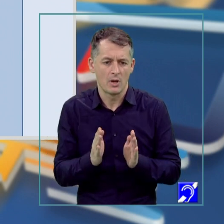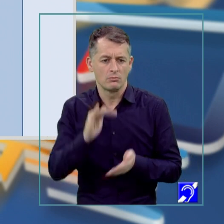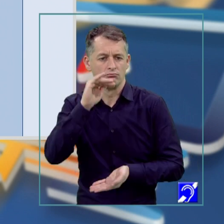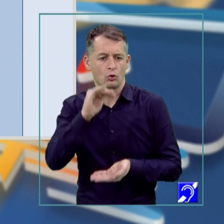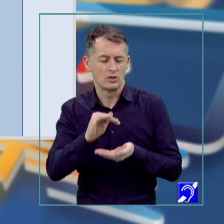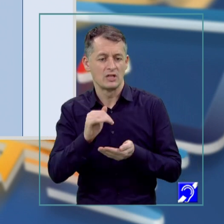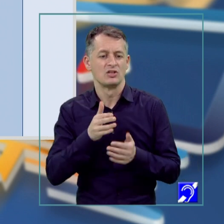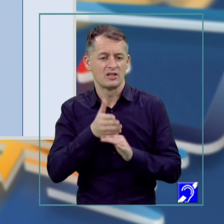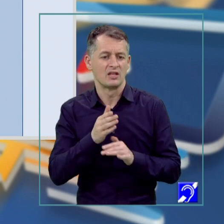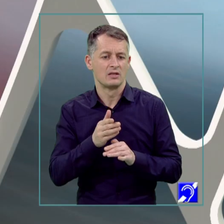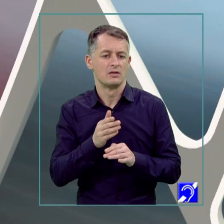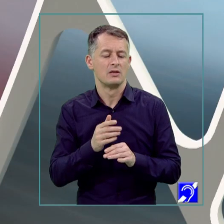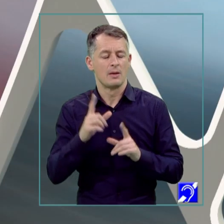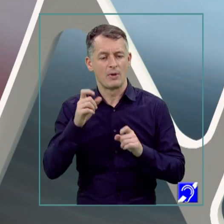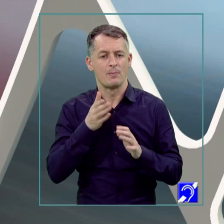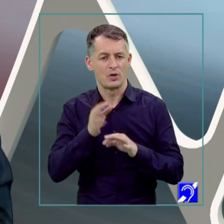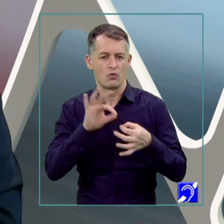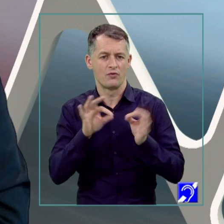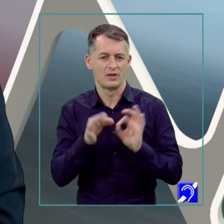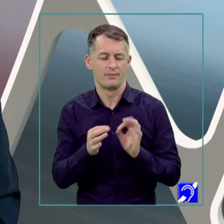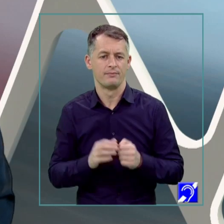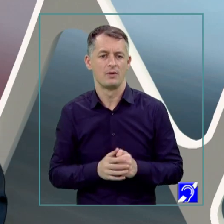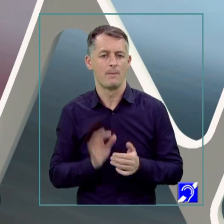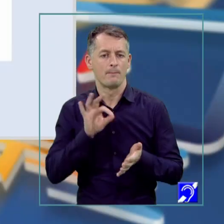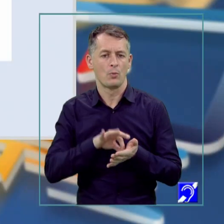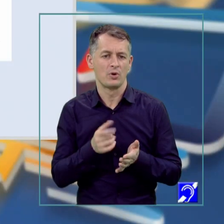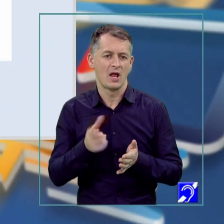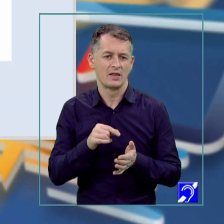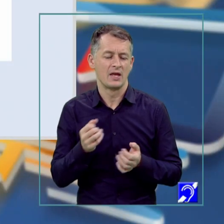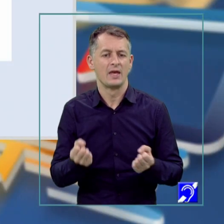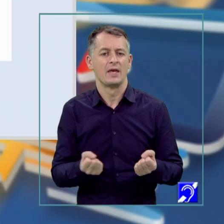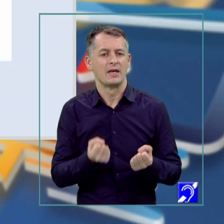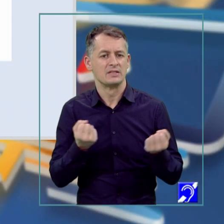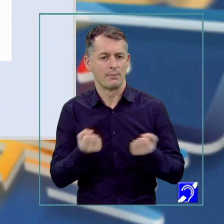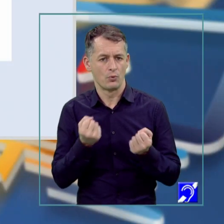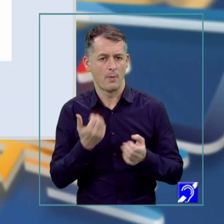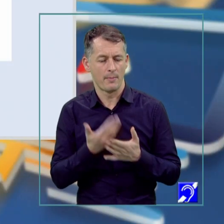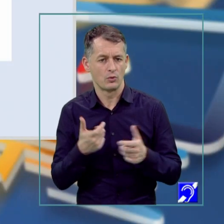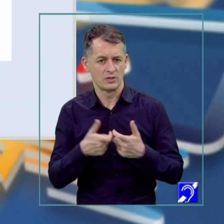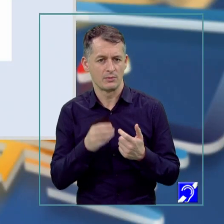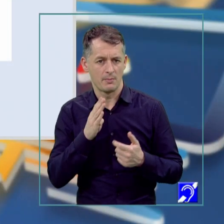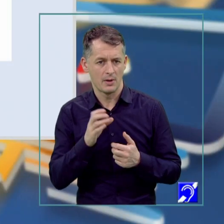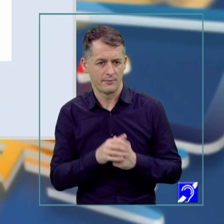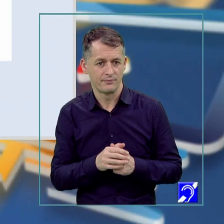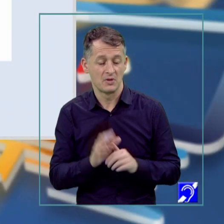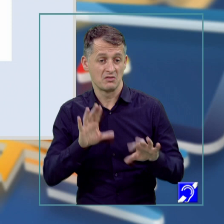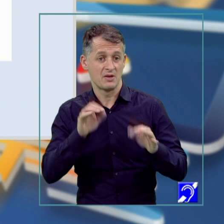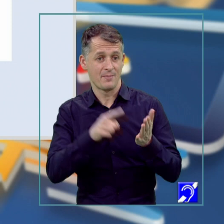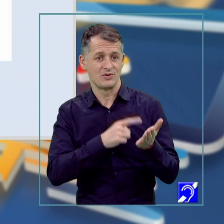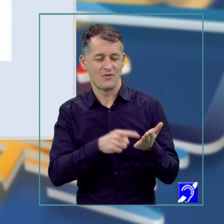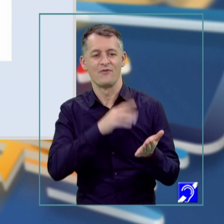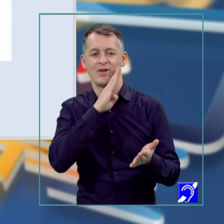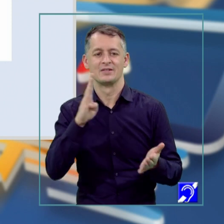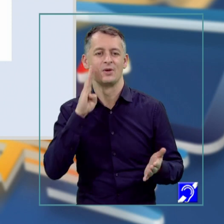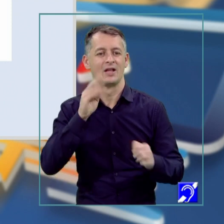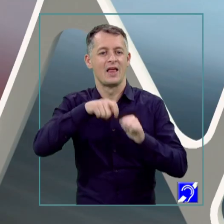substituie imagini prin cuvinte. Vă propun un alt exemplu de item de bacalaureat pe care îl găsiți pe pagina de Facebook a